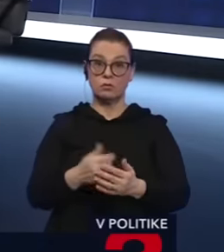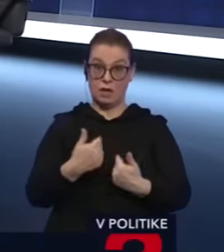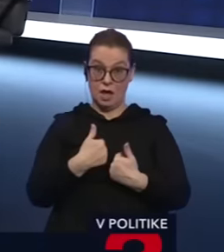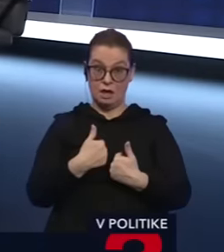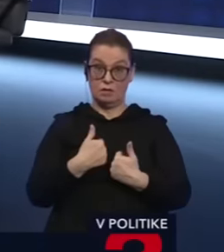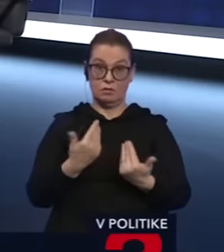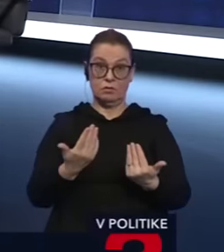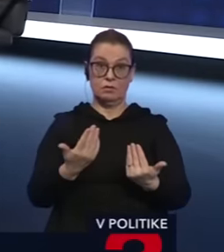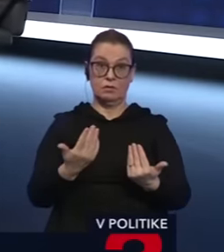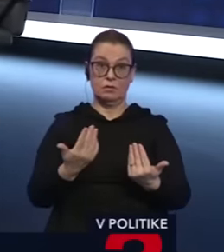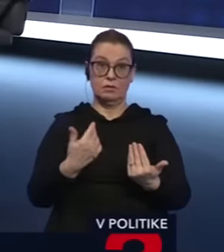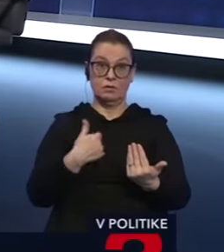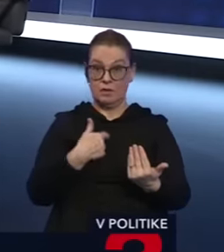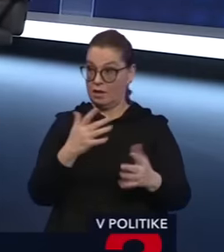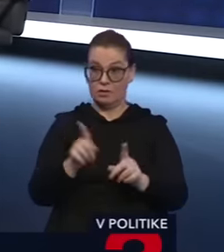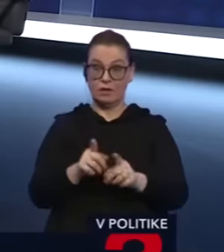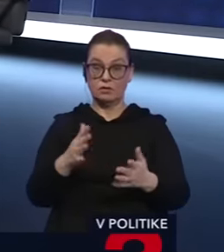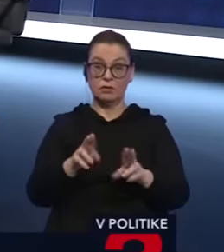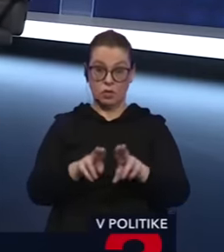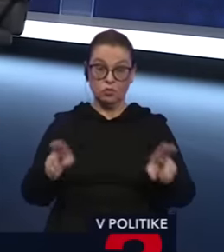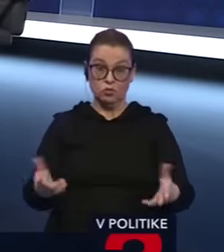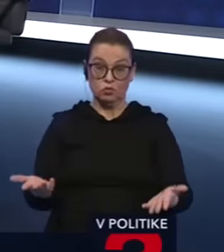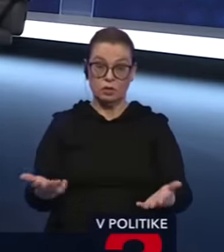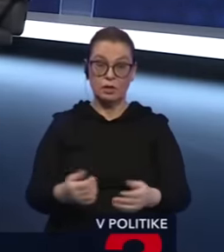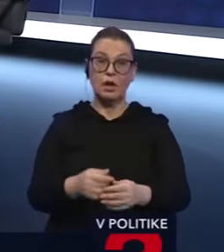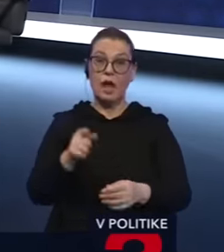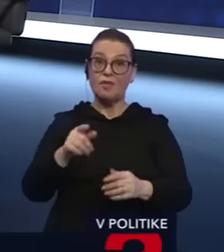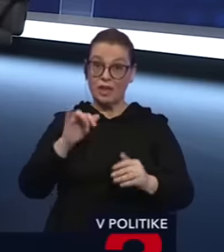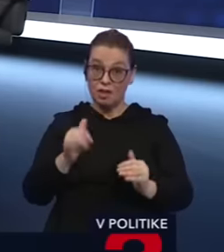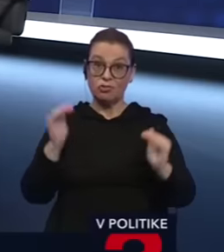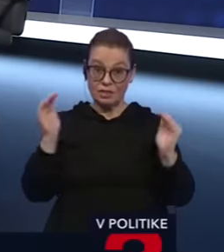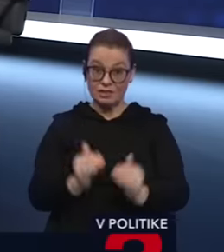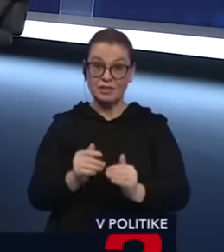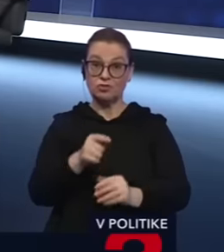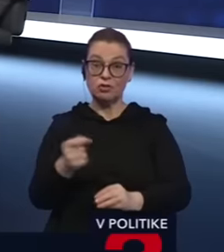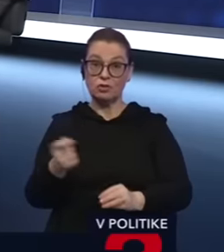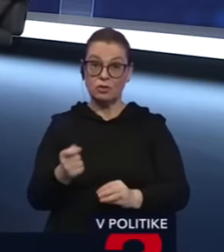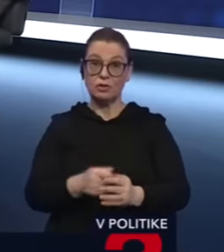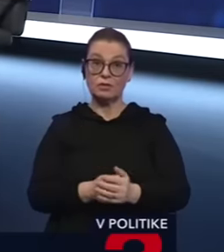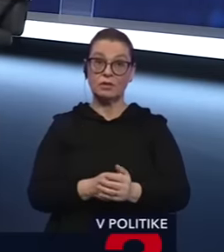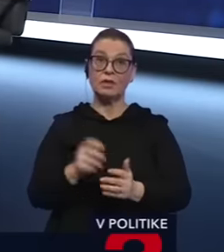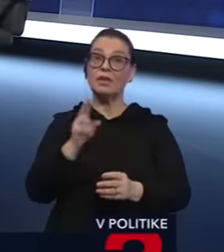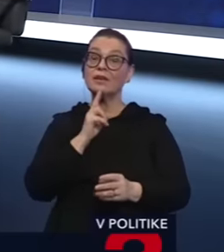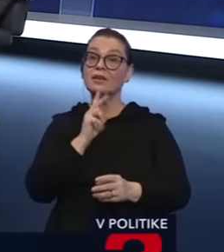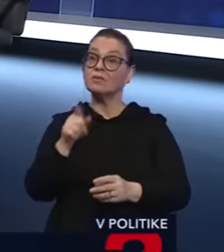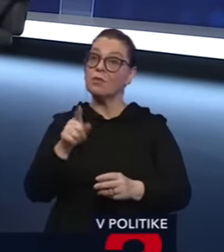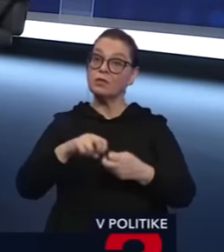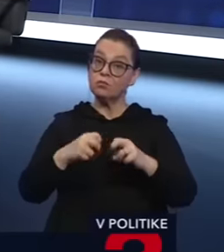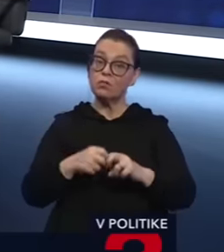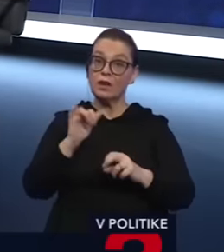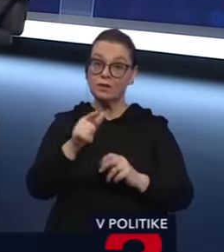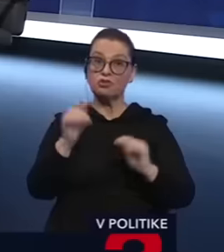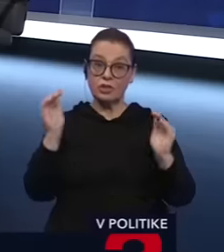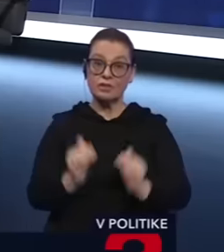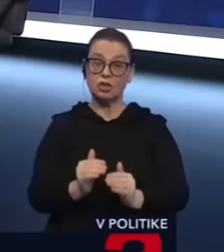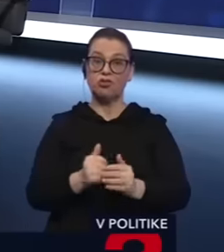Ja? No však... Ja rozhodol súd. A vy idete tieto sácby ešte znižovať. Ale to znamená... Kískovi, o ktorom máte problém, vy ešte idete